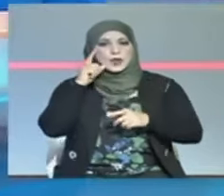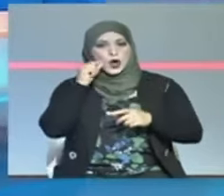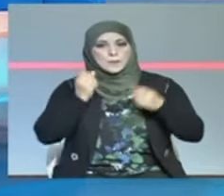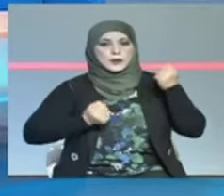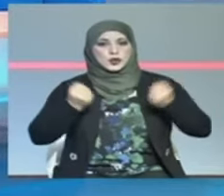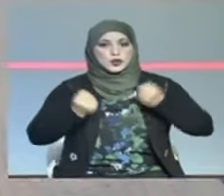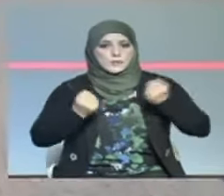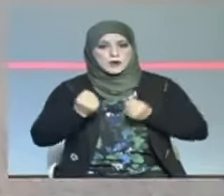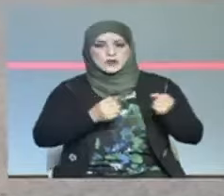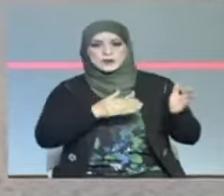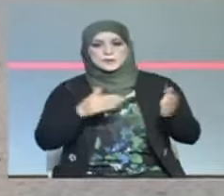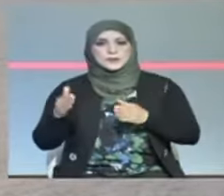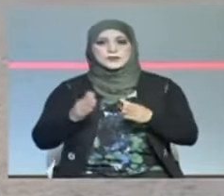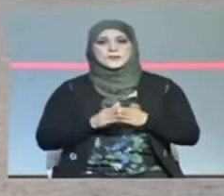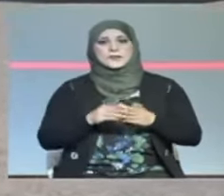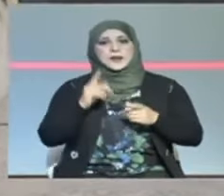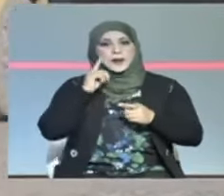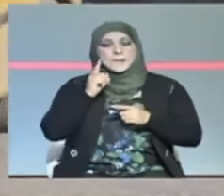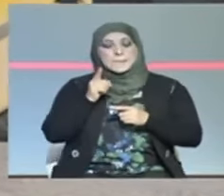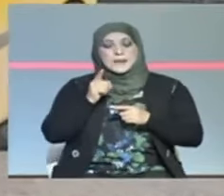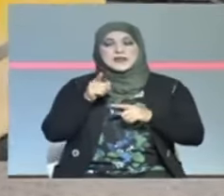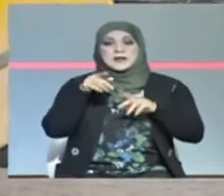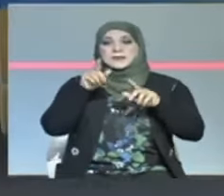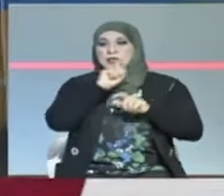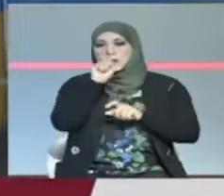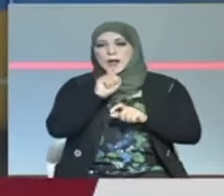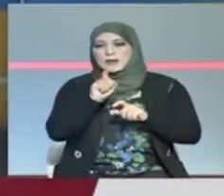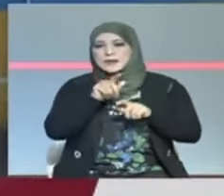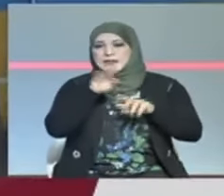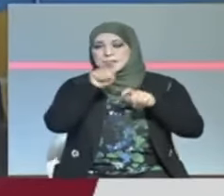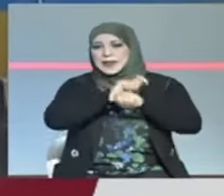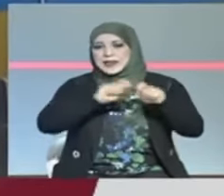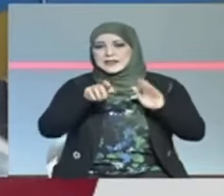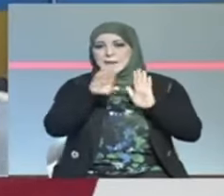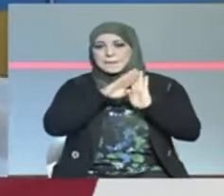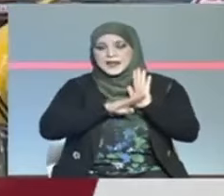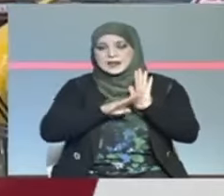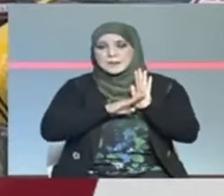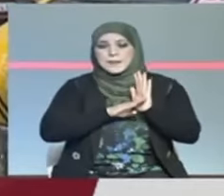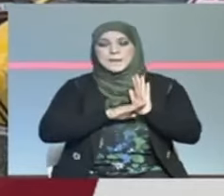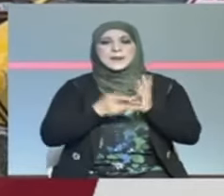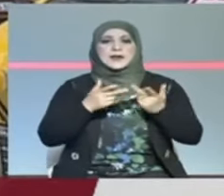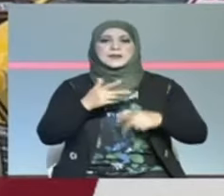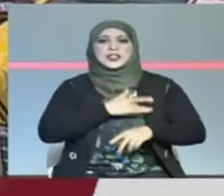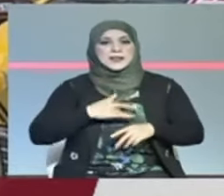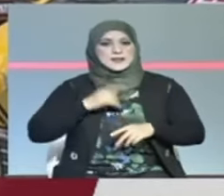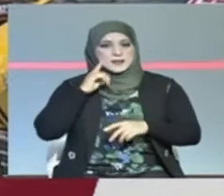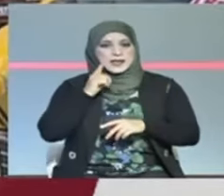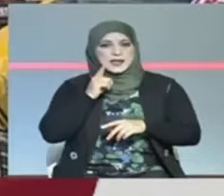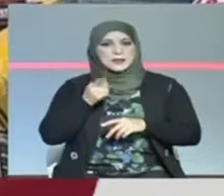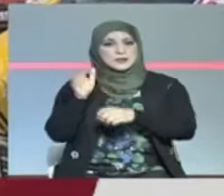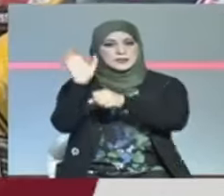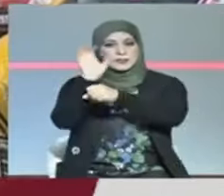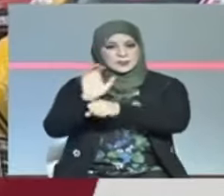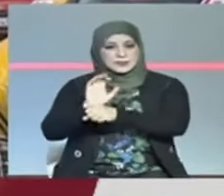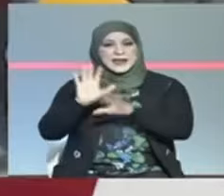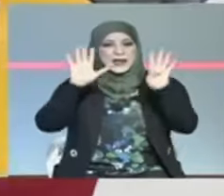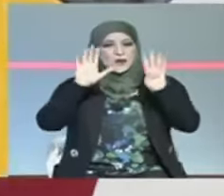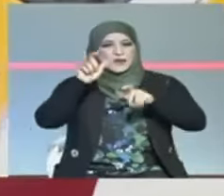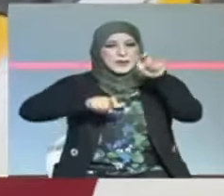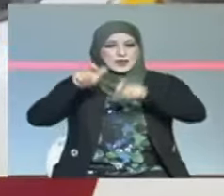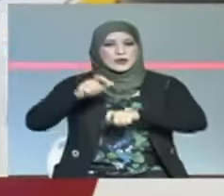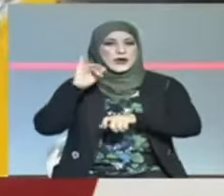مدى احترام البروتوكول الصحي وتطبيقي في وسائل النقل الجمعية ونعني هنا التكسي الجماعي والفردي